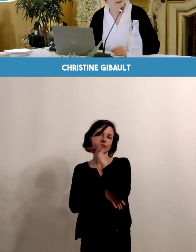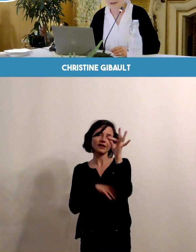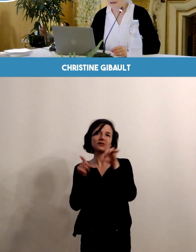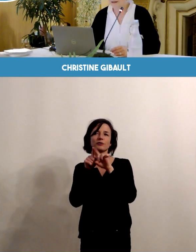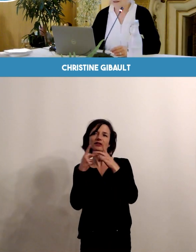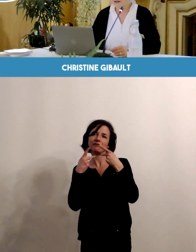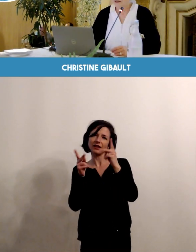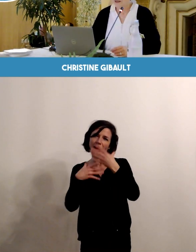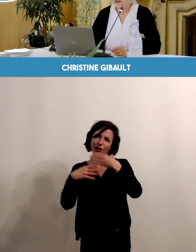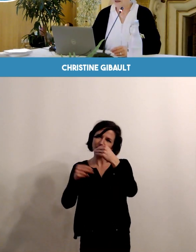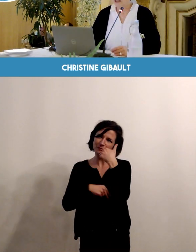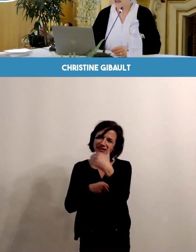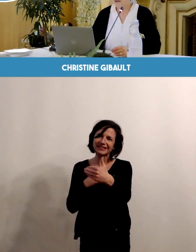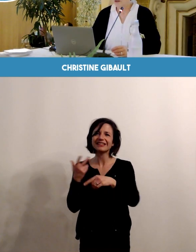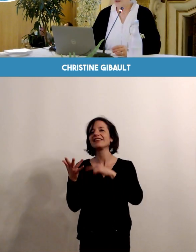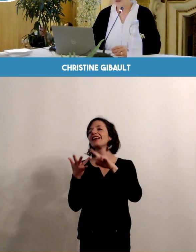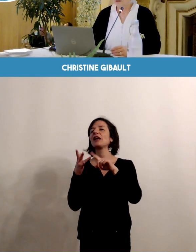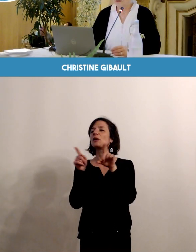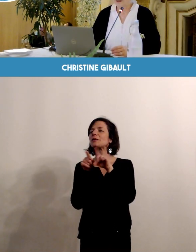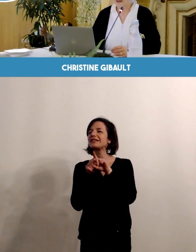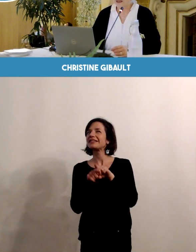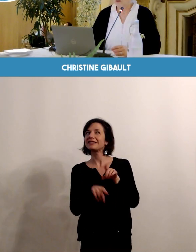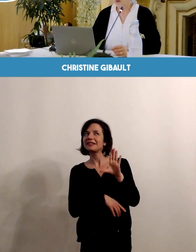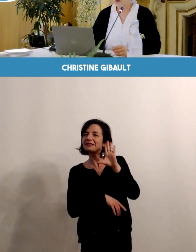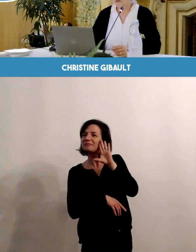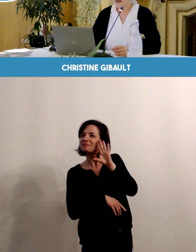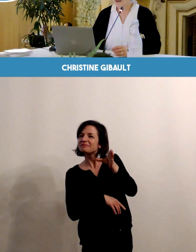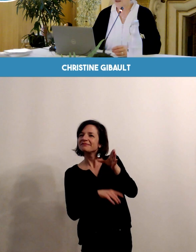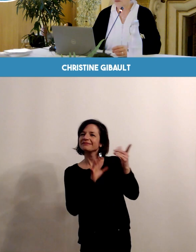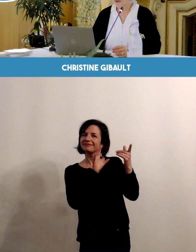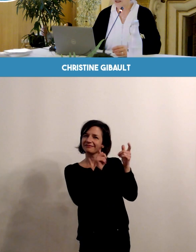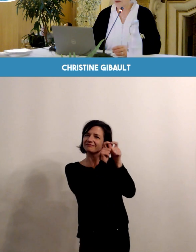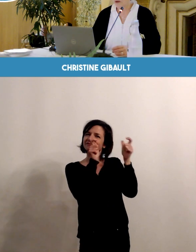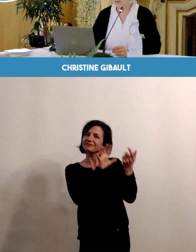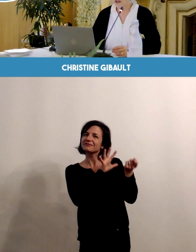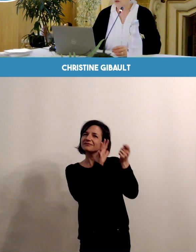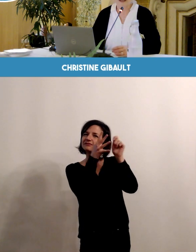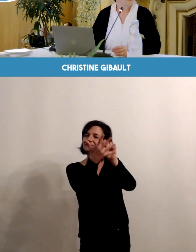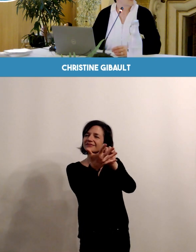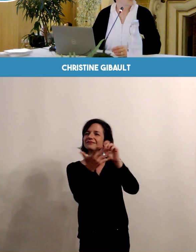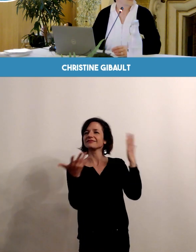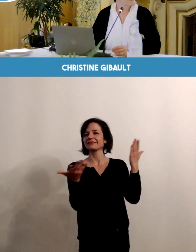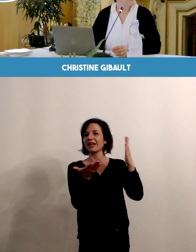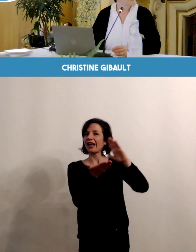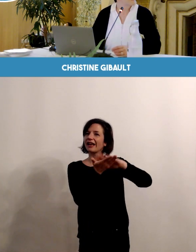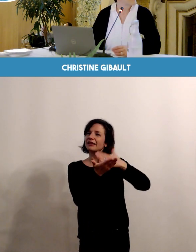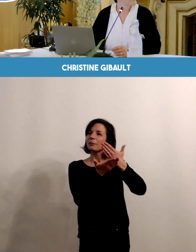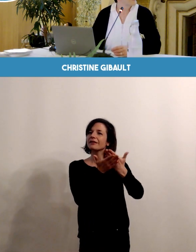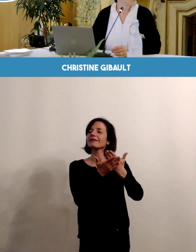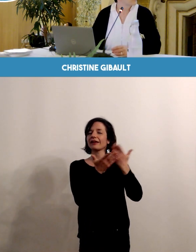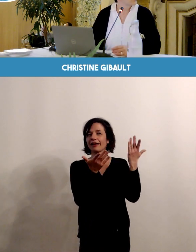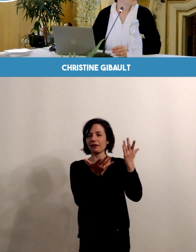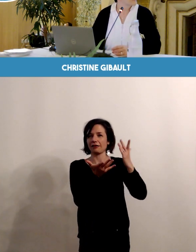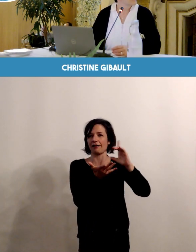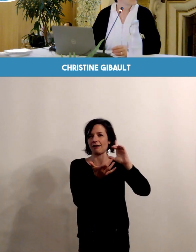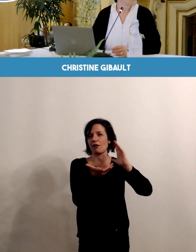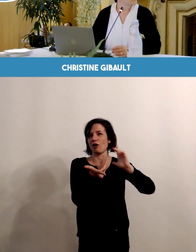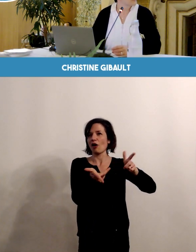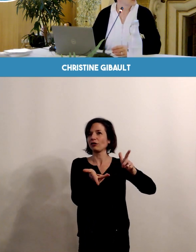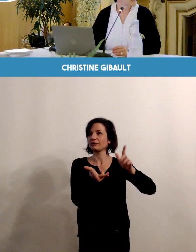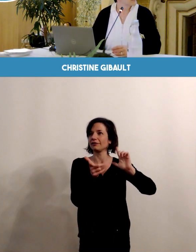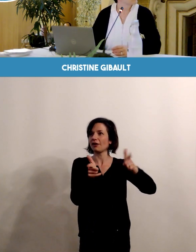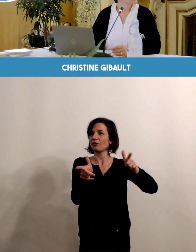un petit clin d'œil à Tours Demain et son interprétenariat en langue des signes pour qui